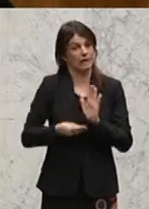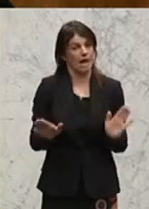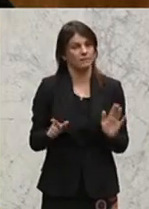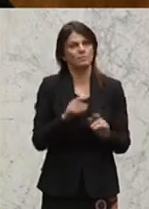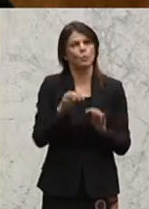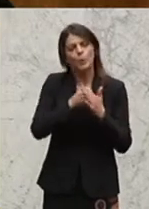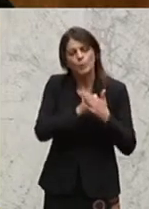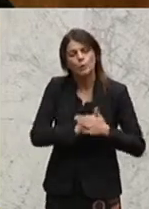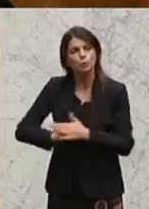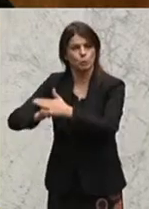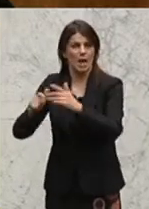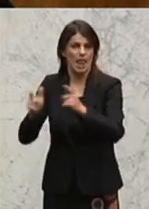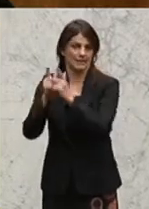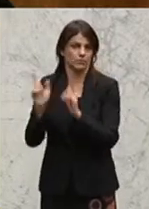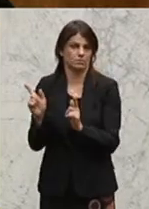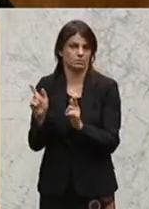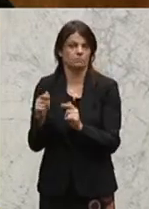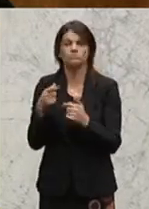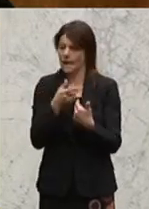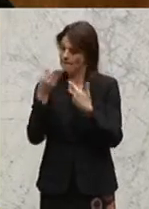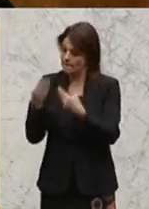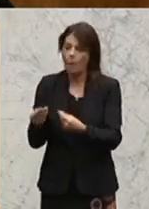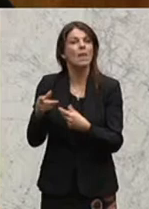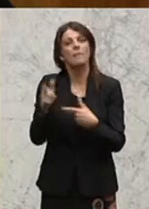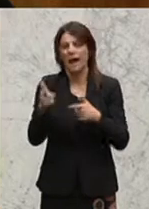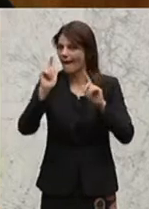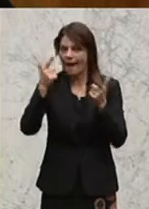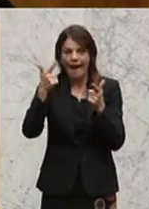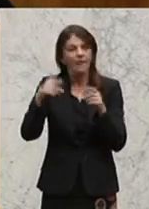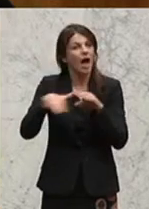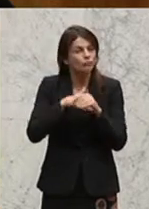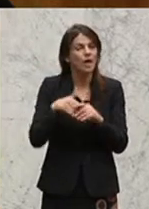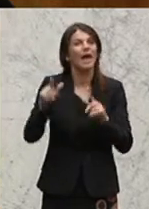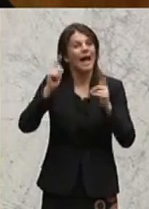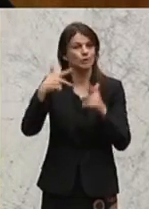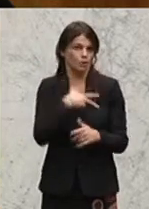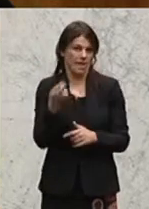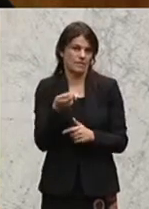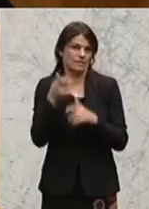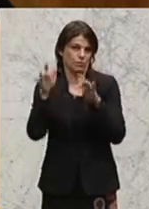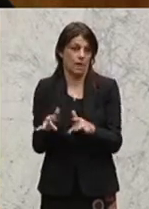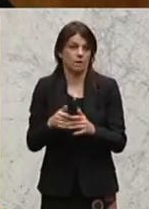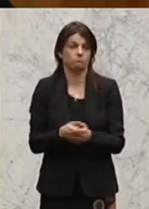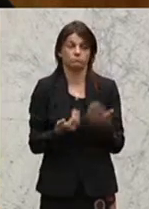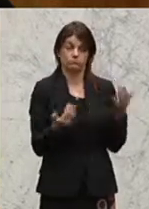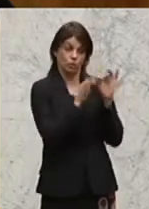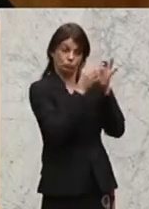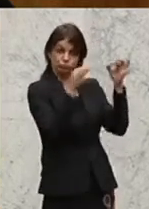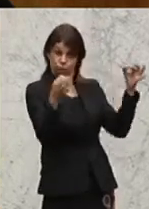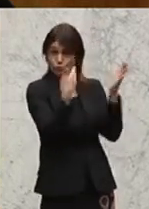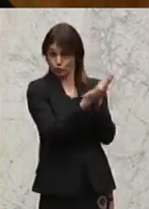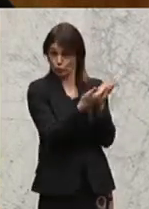Unterstützungsleistung ohne Anstellung, ohne Sozialversicherung stattfindet. Das wird hier